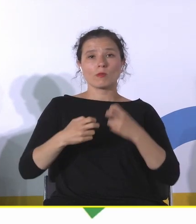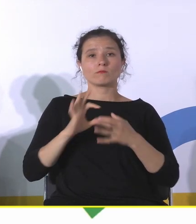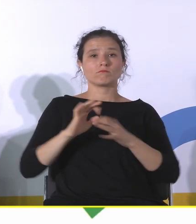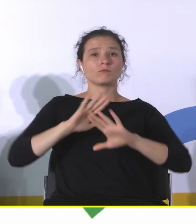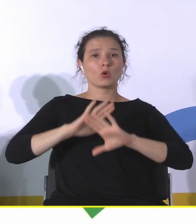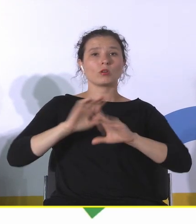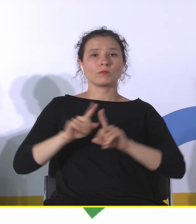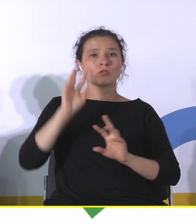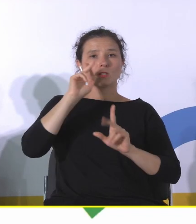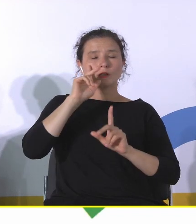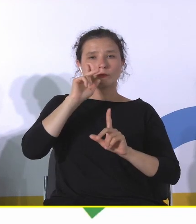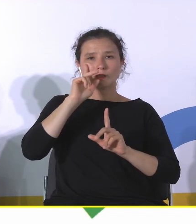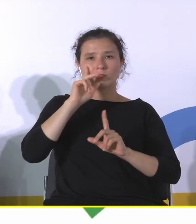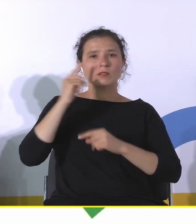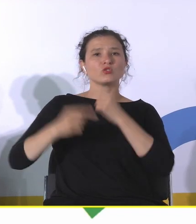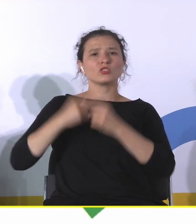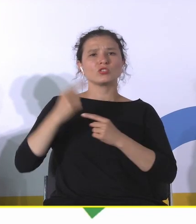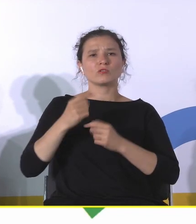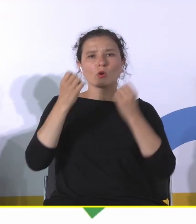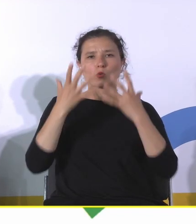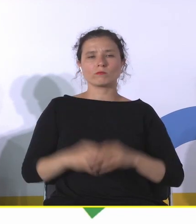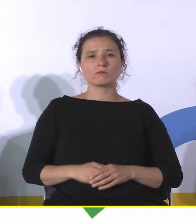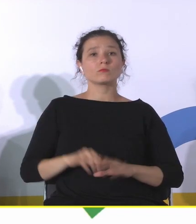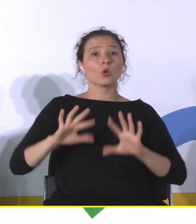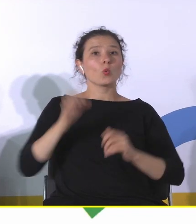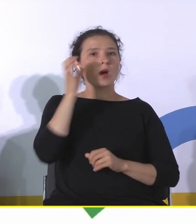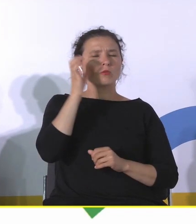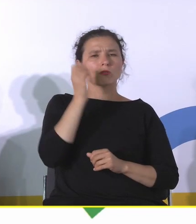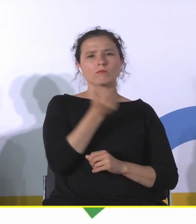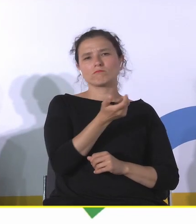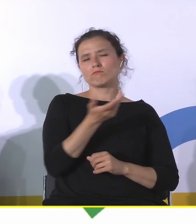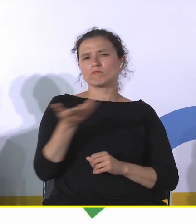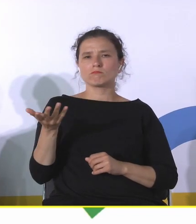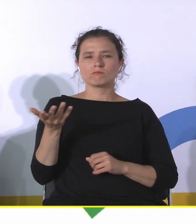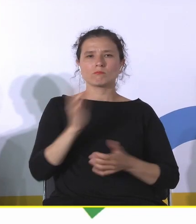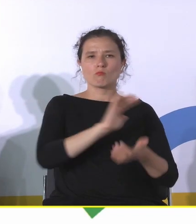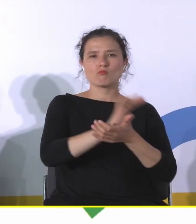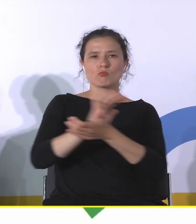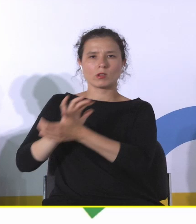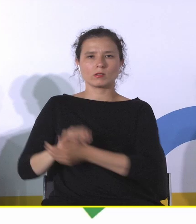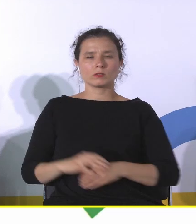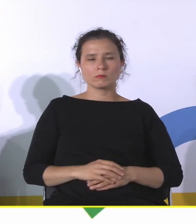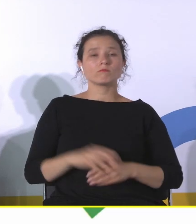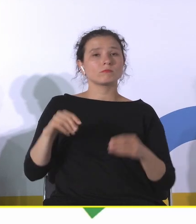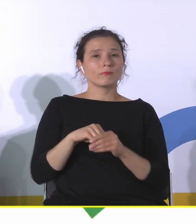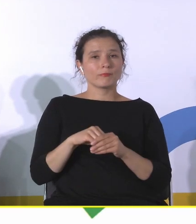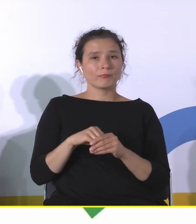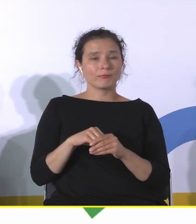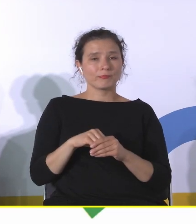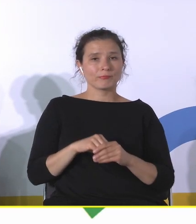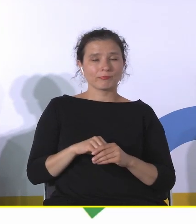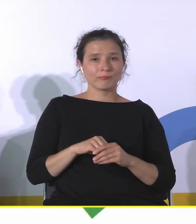zarządzania dziedzictwem kulturowym. Jest autorką licznych publikacji, m.in. pod